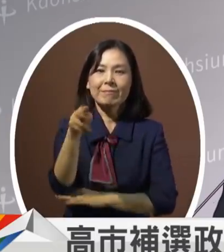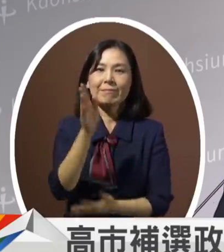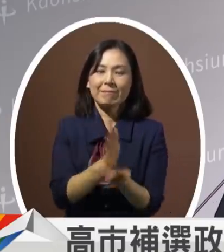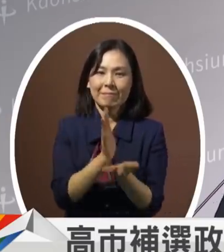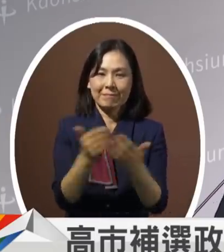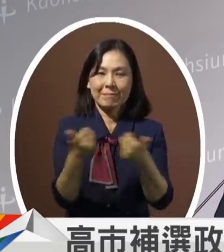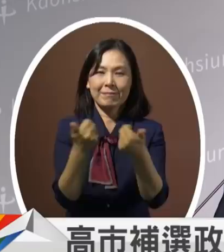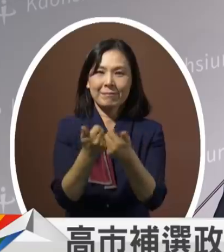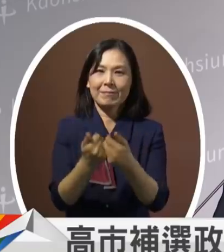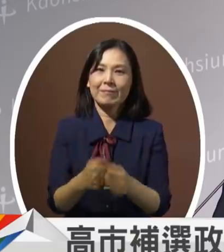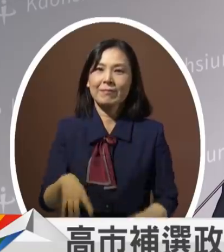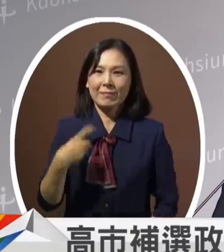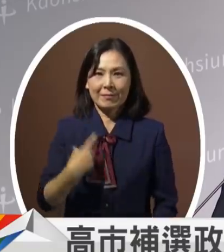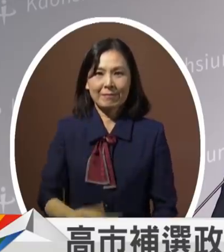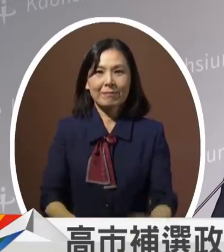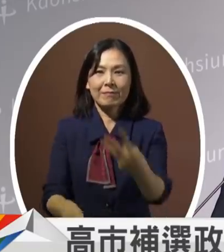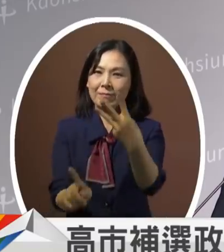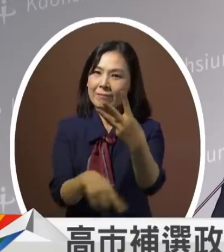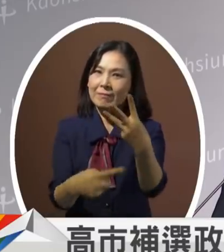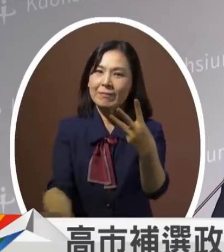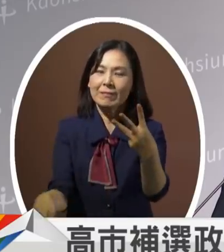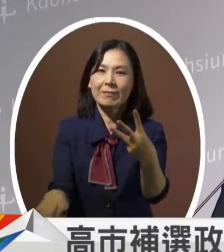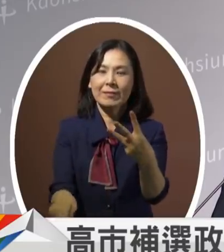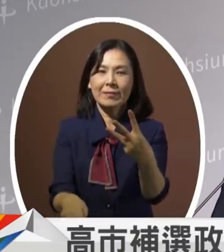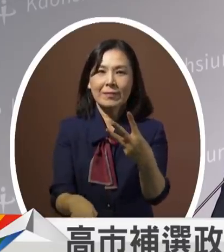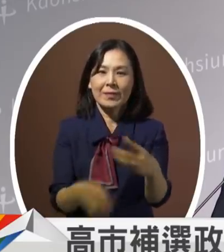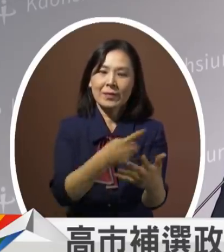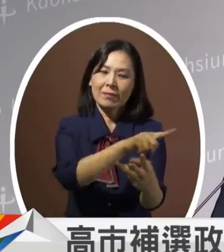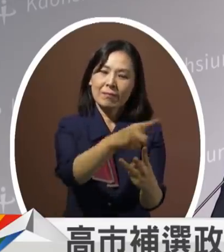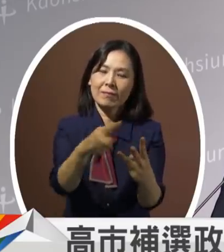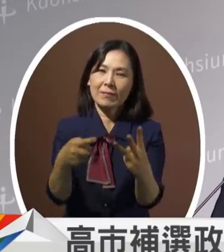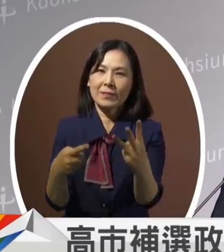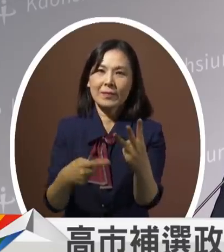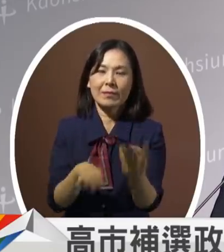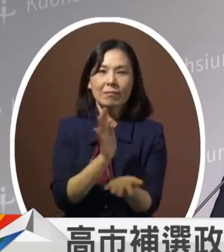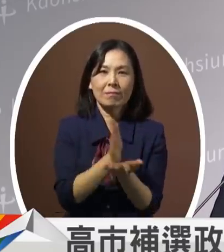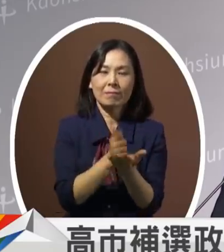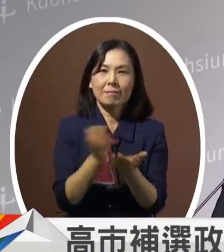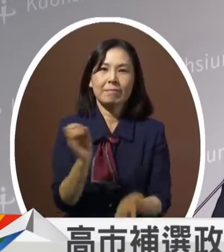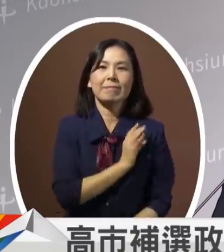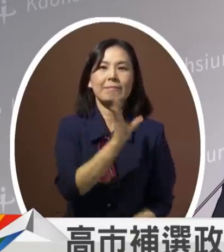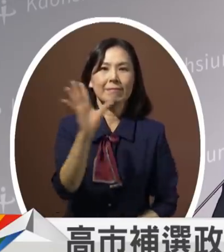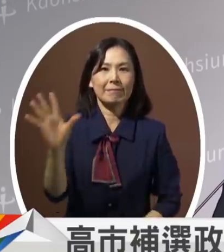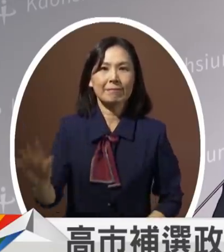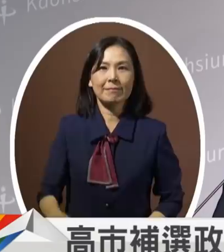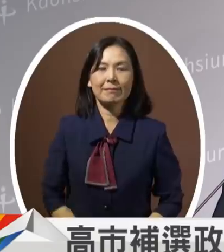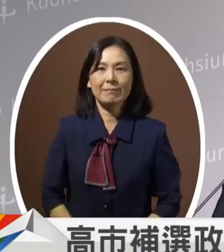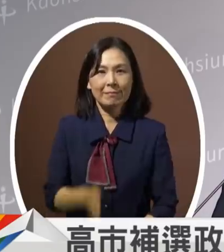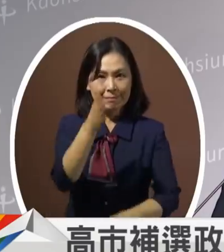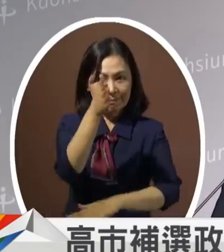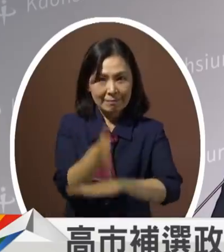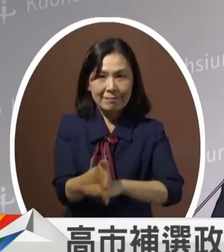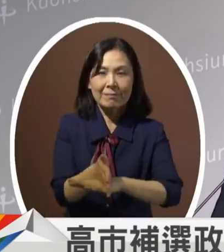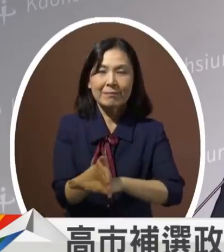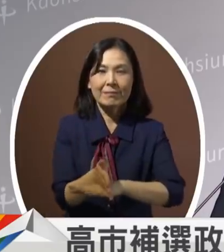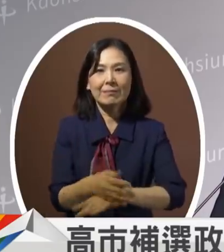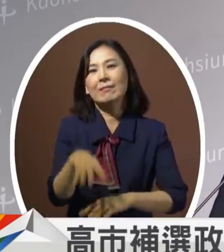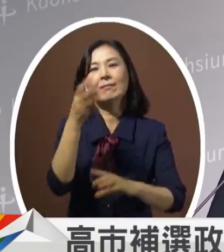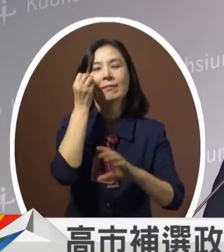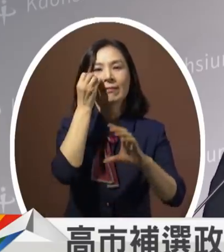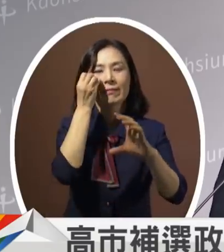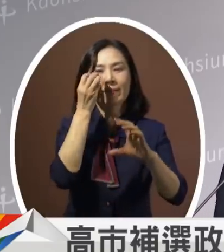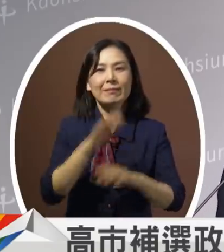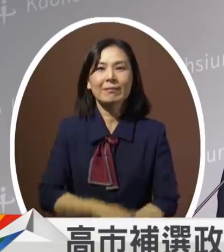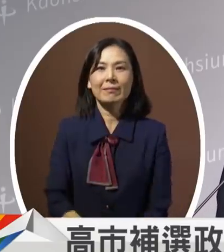三位获选人已经依序发表完毕感谢各位收看